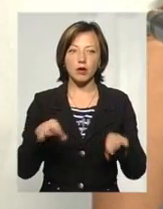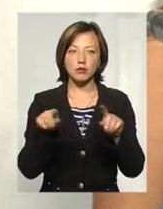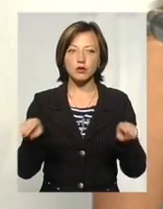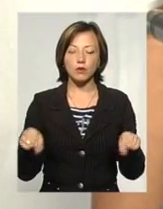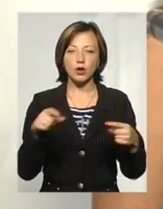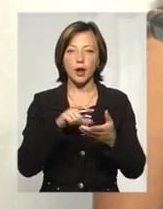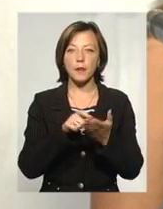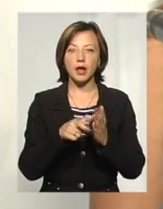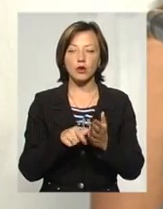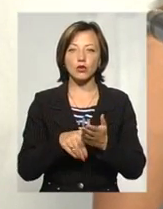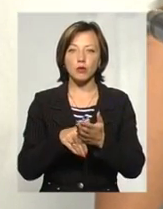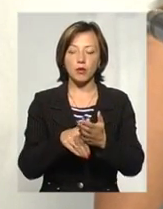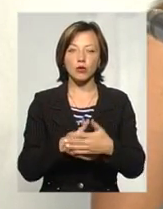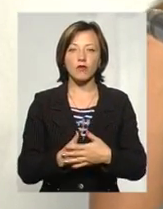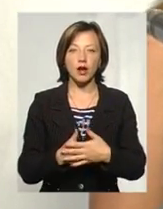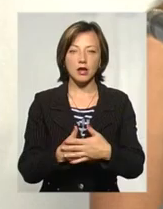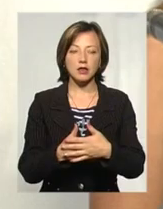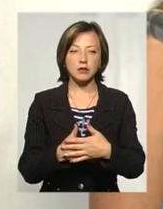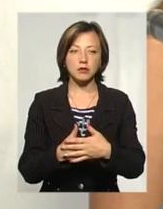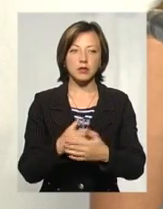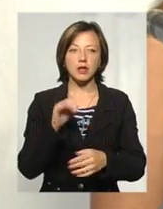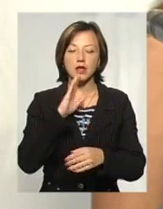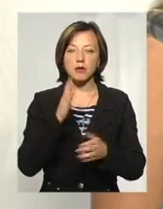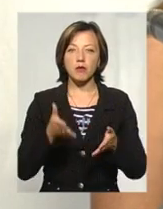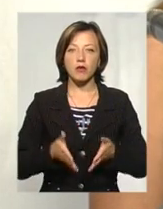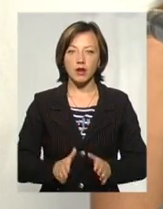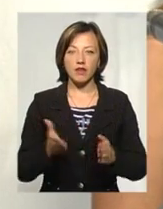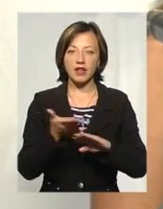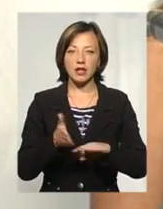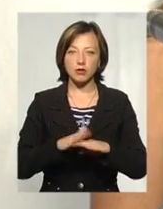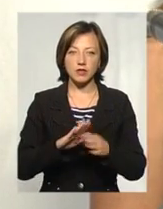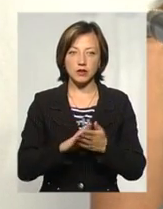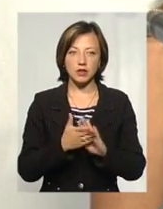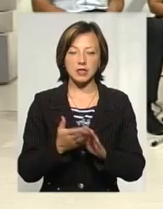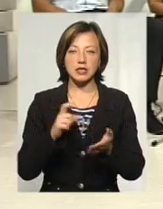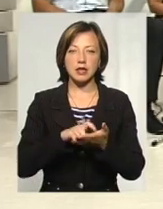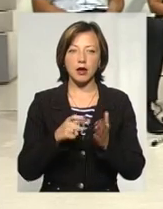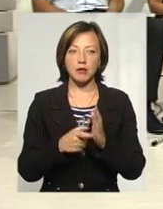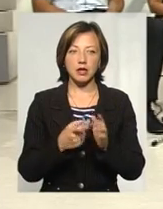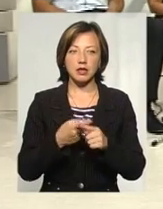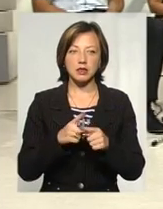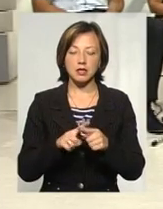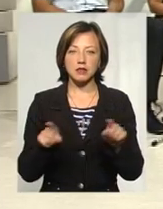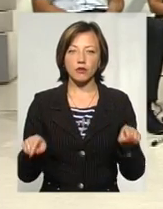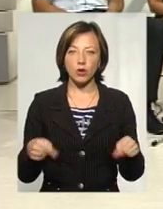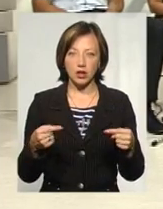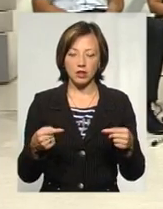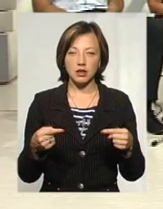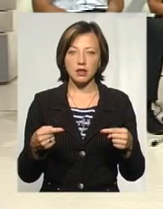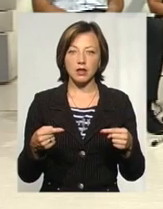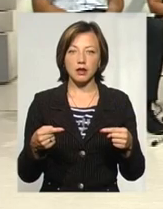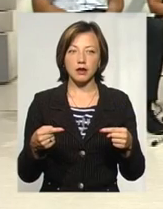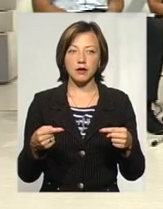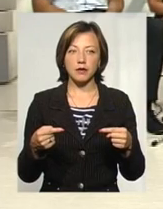кабінету допомоги вагітним та породілям у кризових ситуаціях. Зараз ми цей кабінет створили, власне, ми